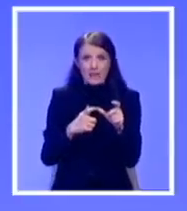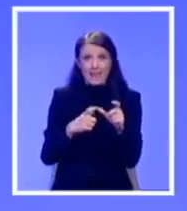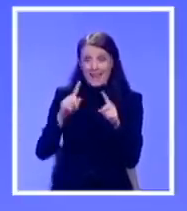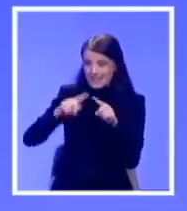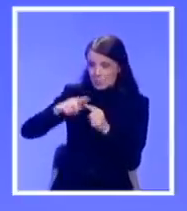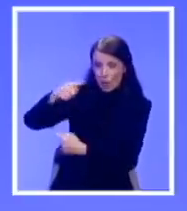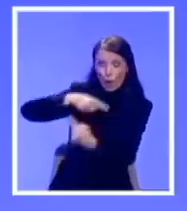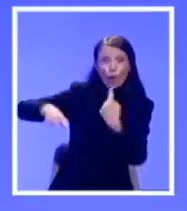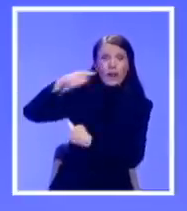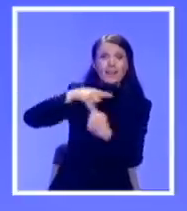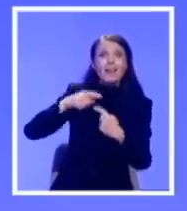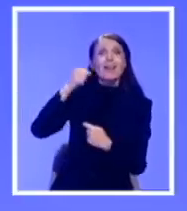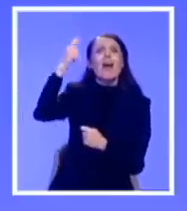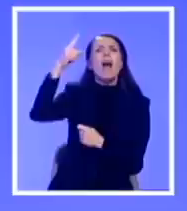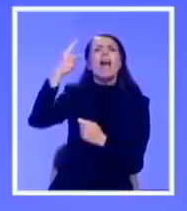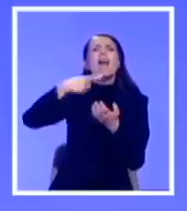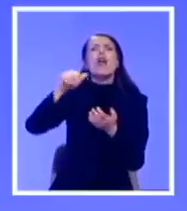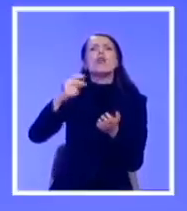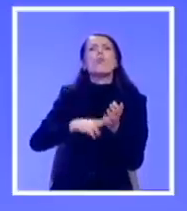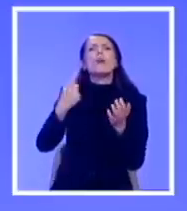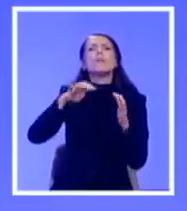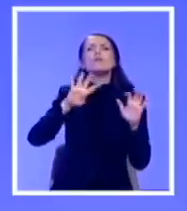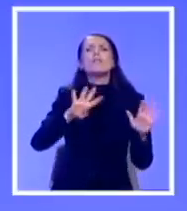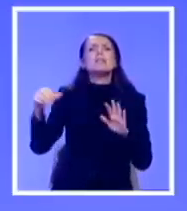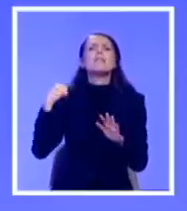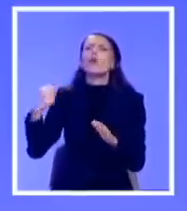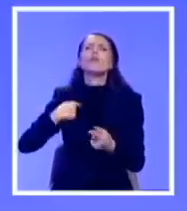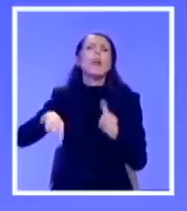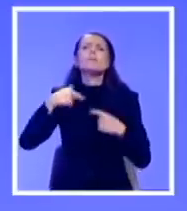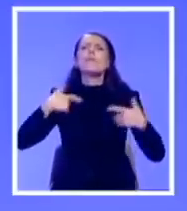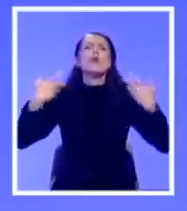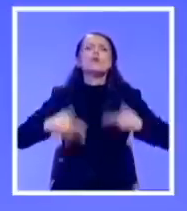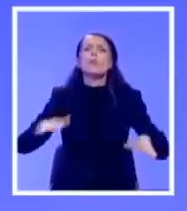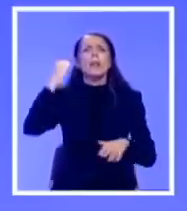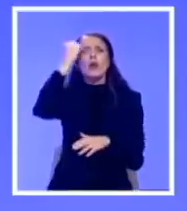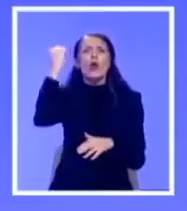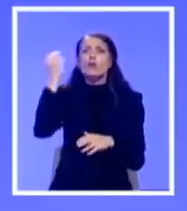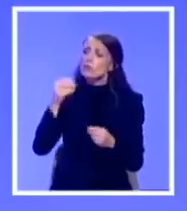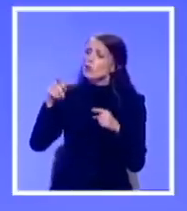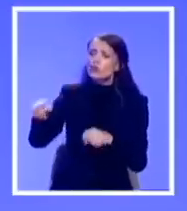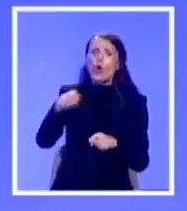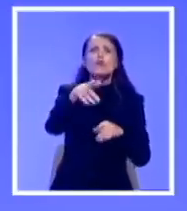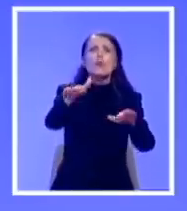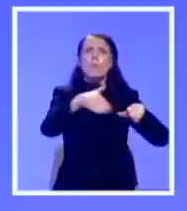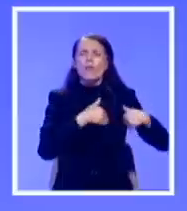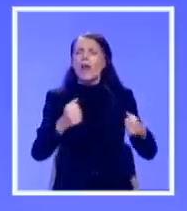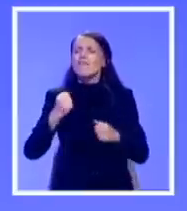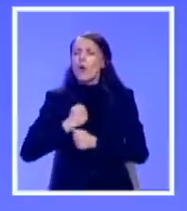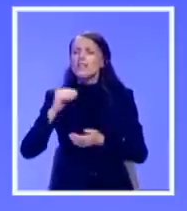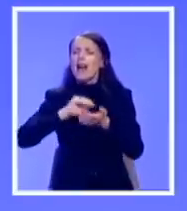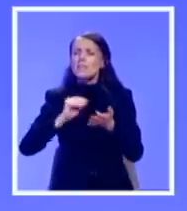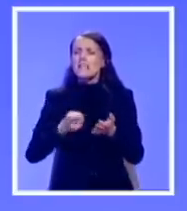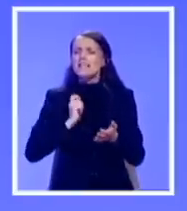Kosovo je izgubljeno u junu 1999. godine kada je ta ista ekipa sa Kosova poukla administraciju, vojsku i